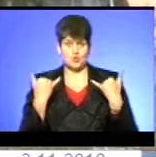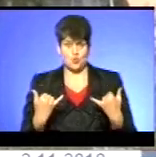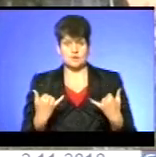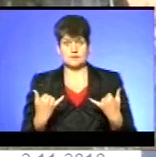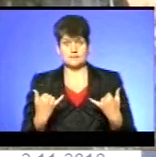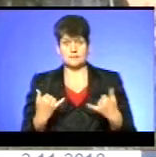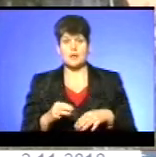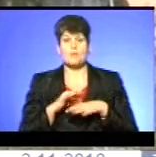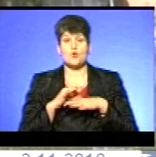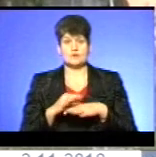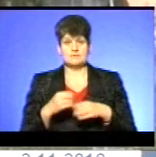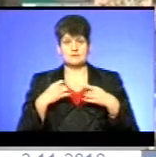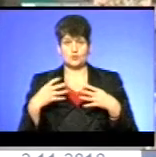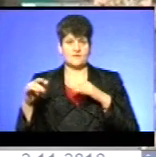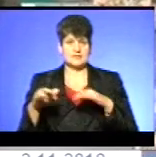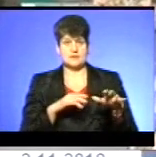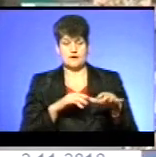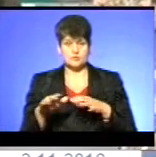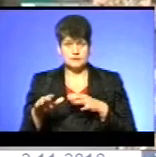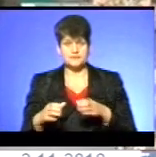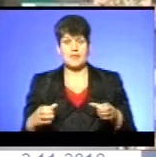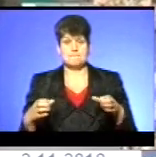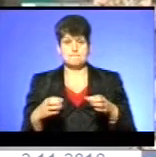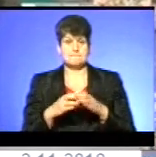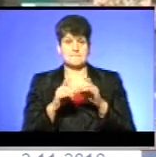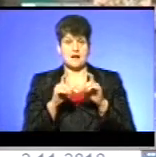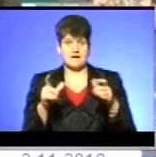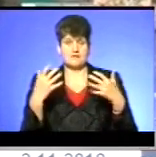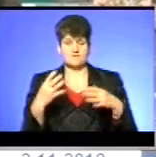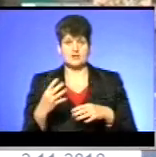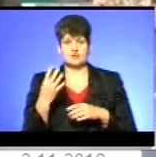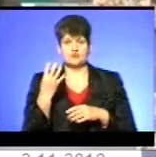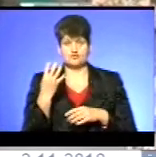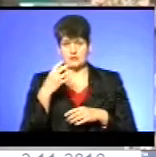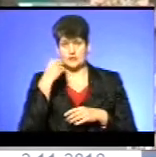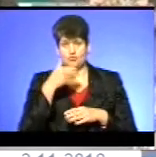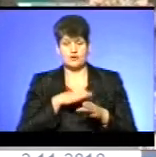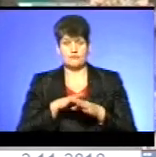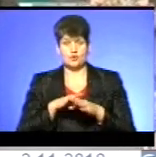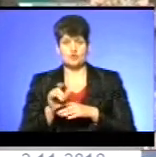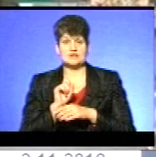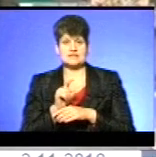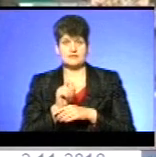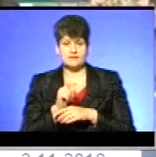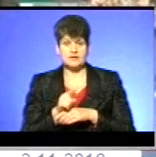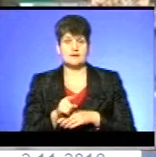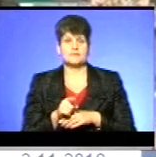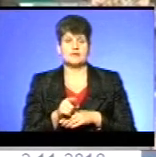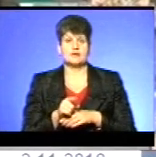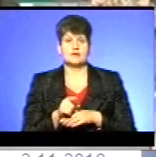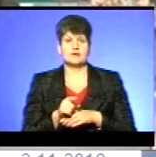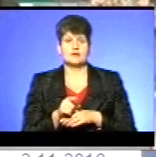проведемо урочисті заходи. Бригада вже 4 роки виконує задання в зоні операції об'єдних сил.